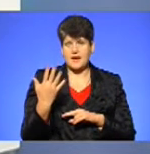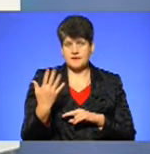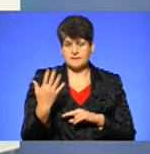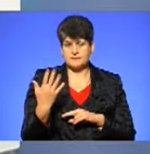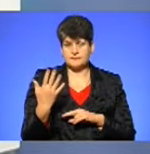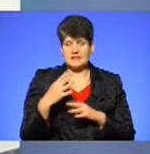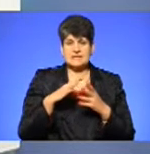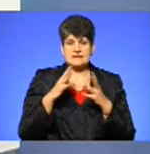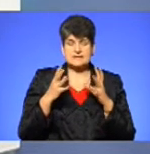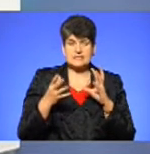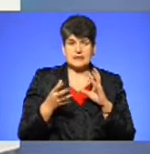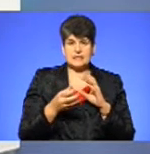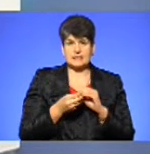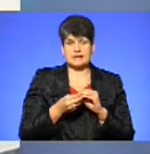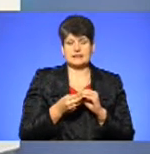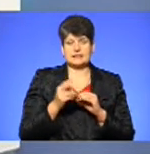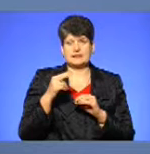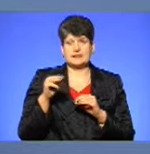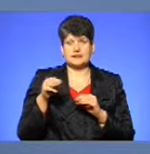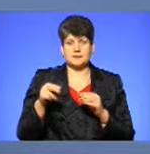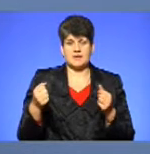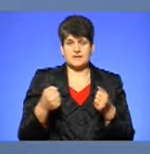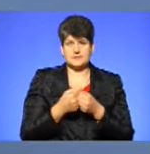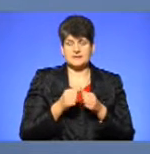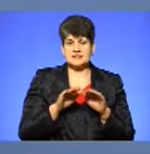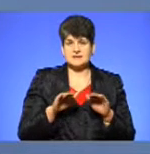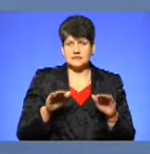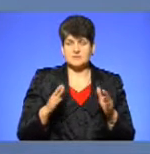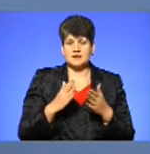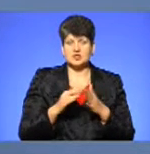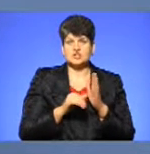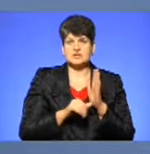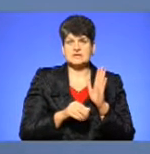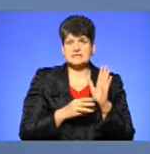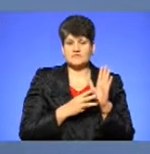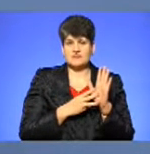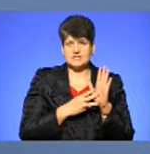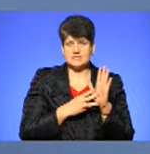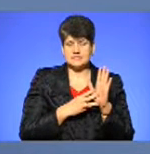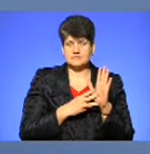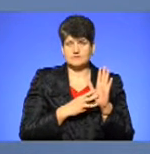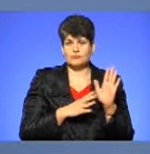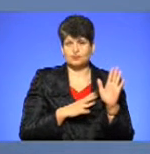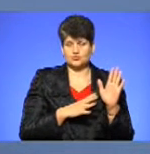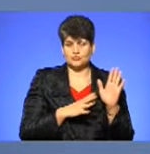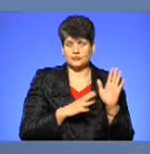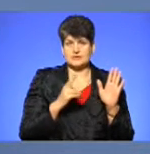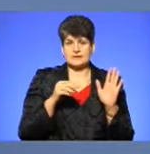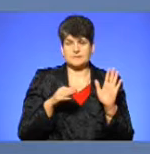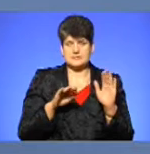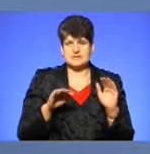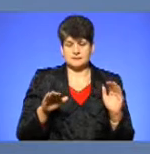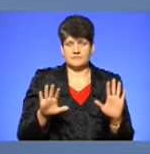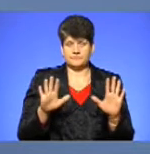Загальна кількість ДТП, що з дітьми, становить 68 було ДТП з дітьми.